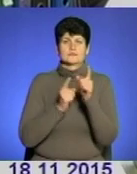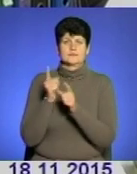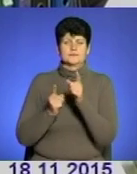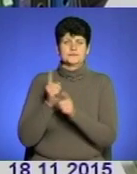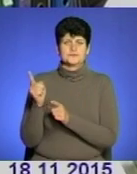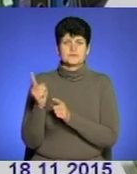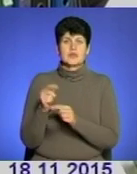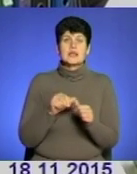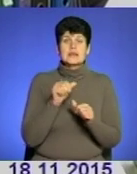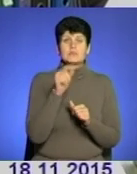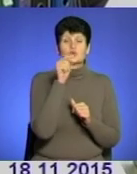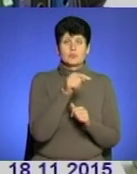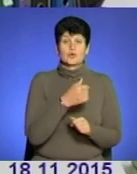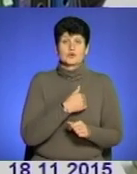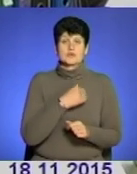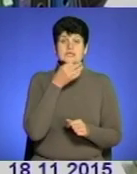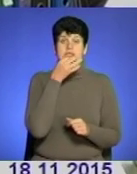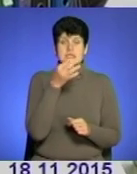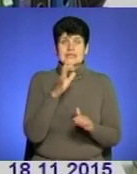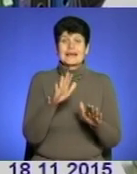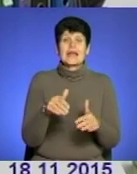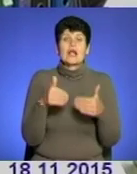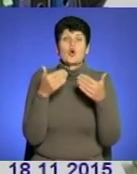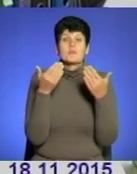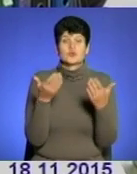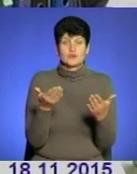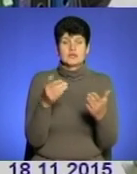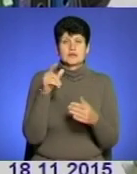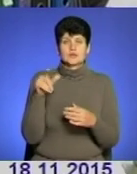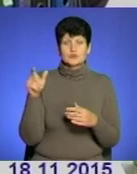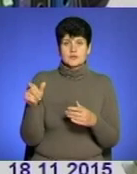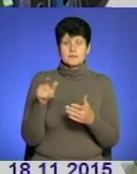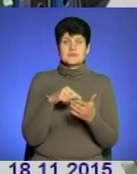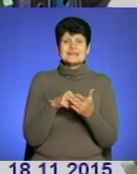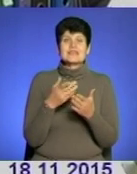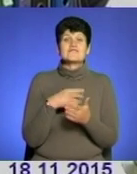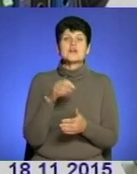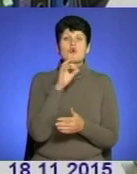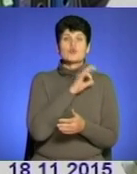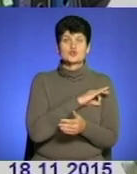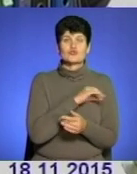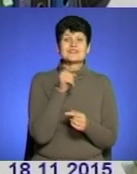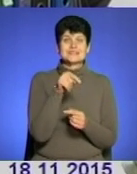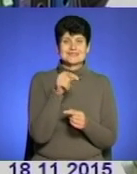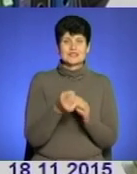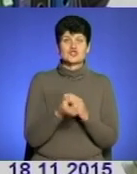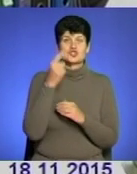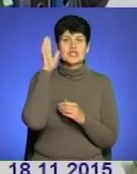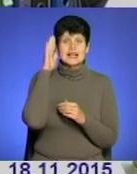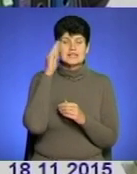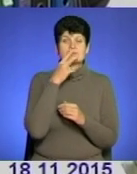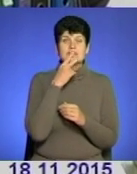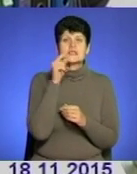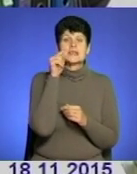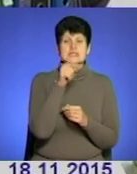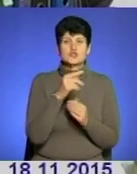Крім того, хотілося б сказати чи рекомендувати мешканцям міста, які все-таки використовують воду з цих джерел, зважаючи на те,